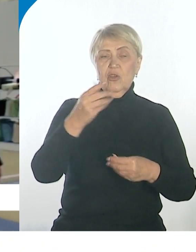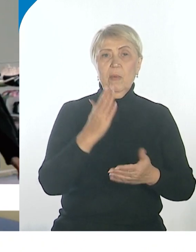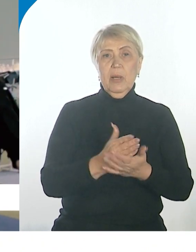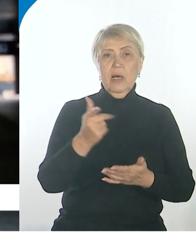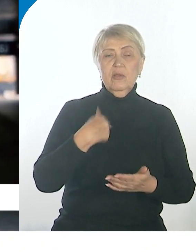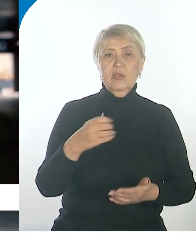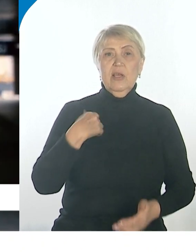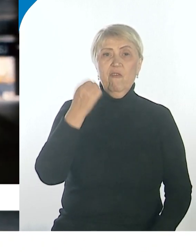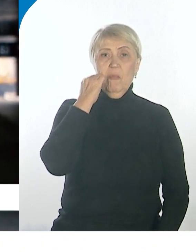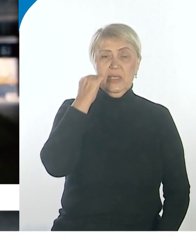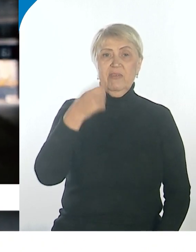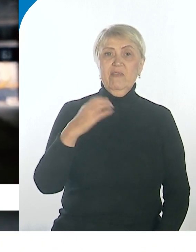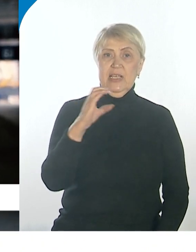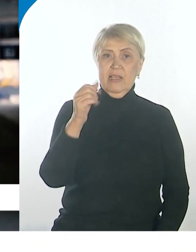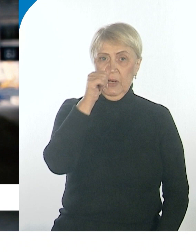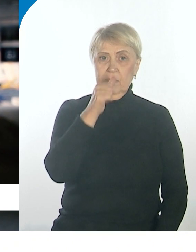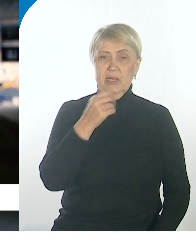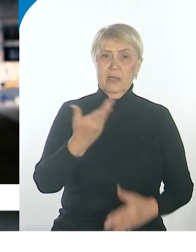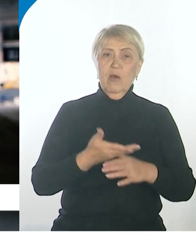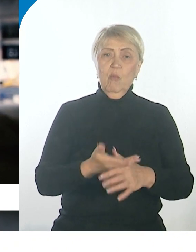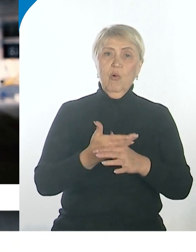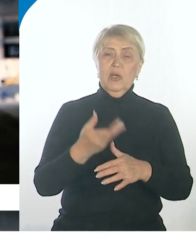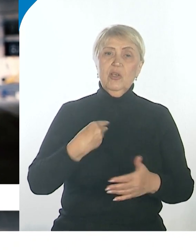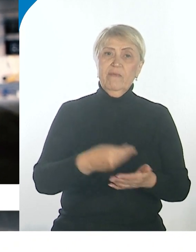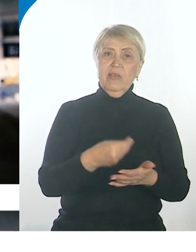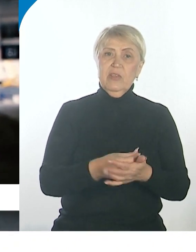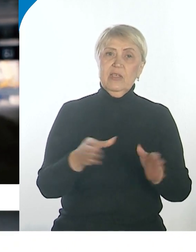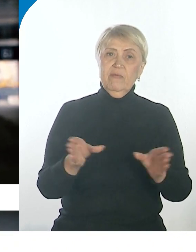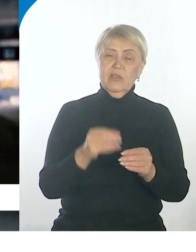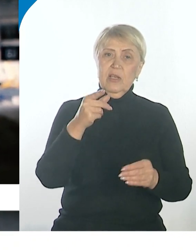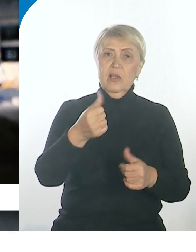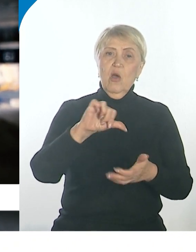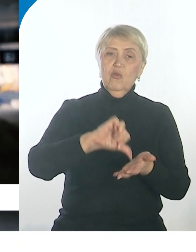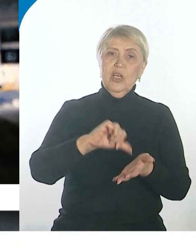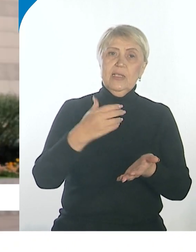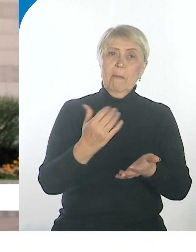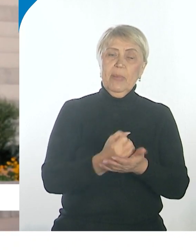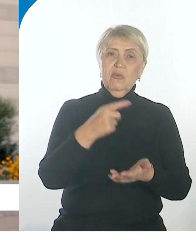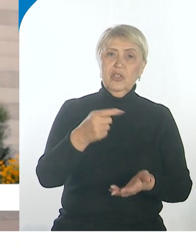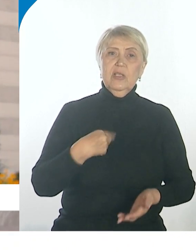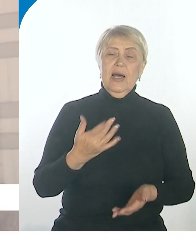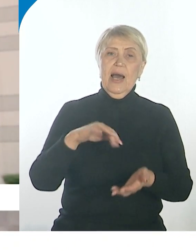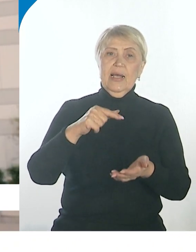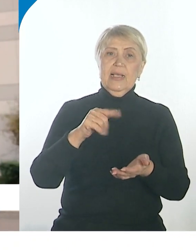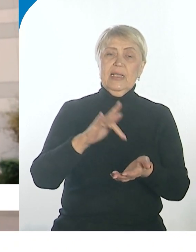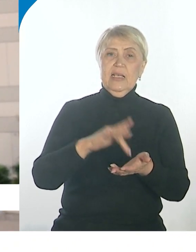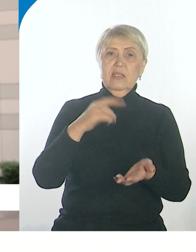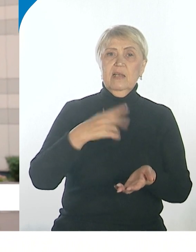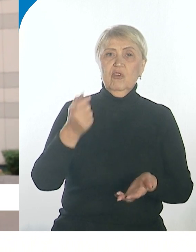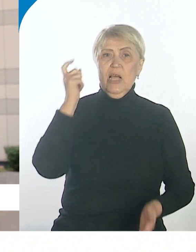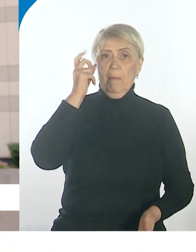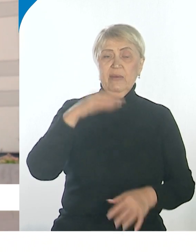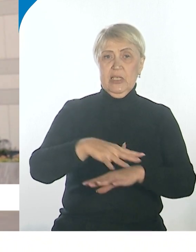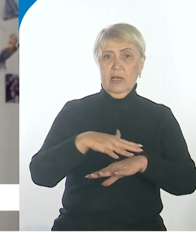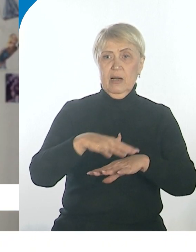СПМ в Москве в сентябре. Помощь в софинансировании для участия в ней предприятие получило от Центра поддержки экспорта Хабаровского